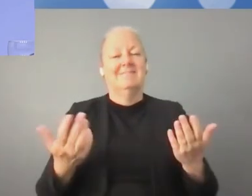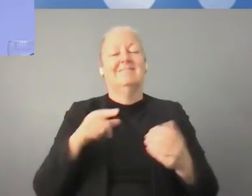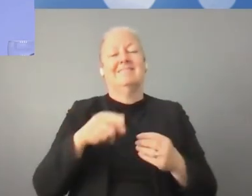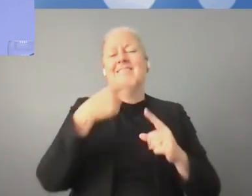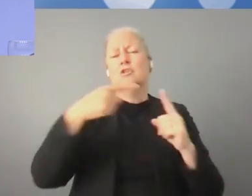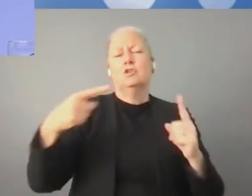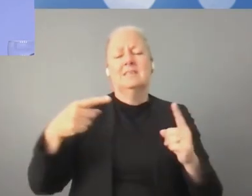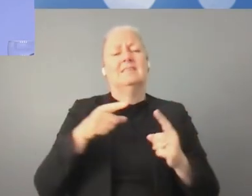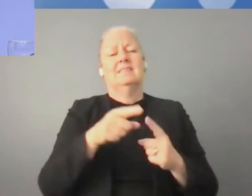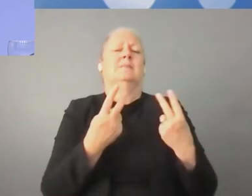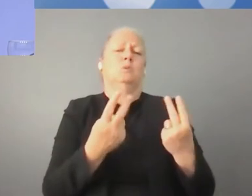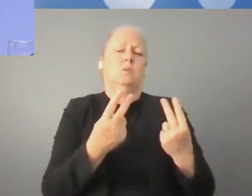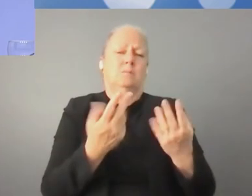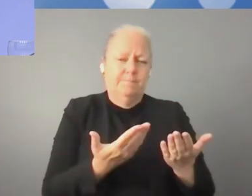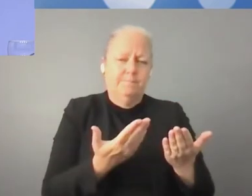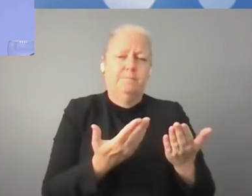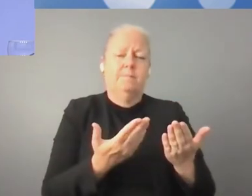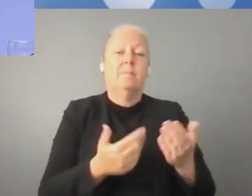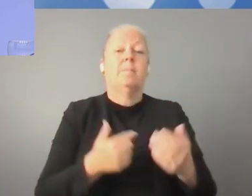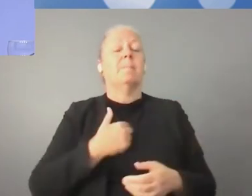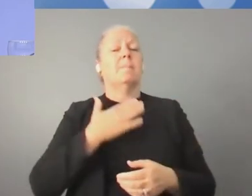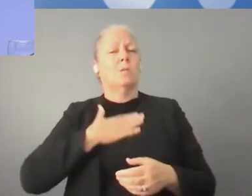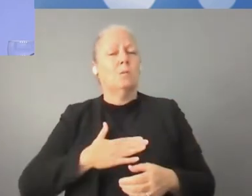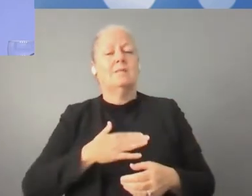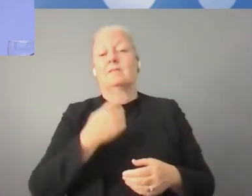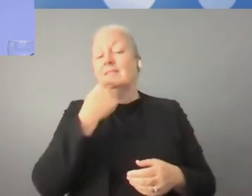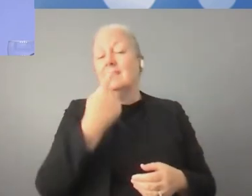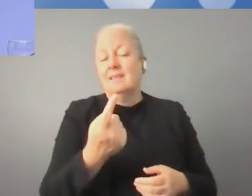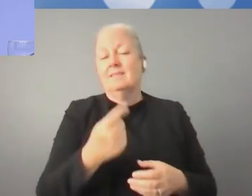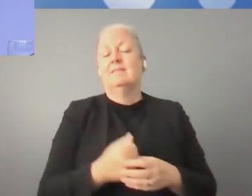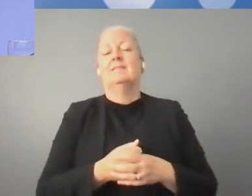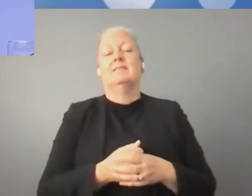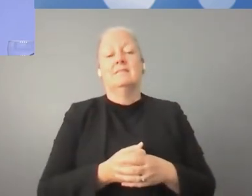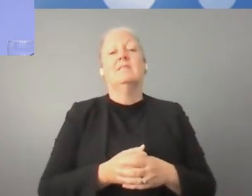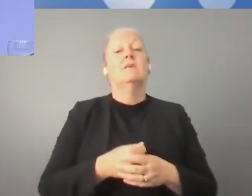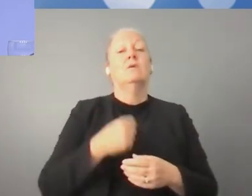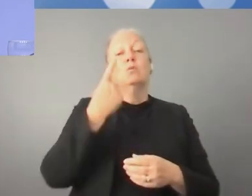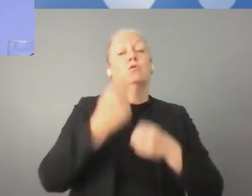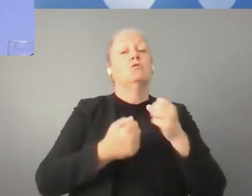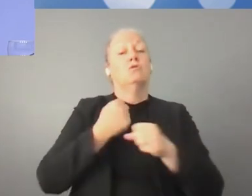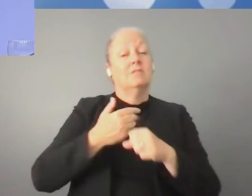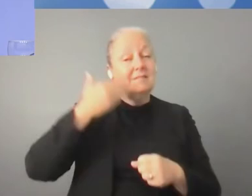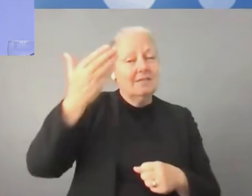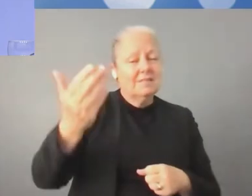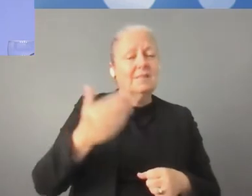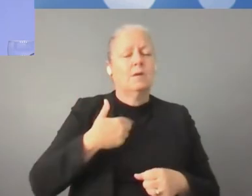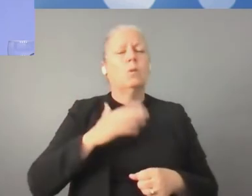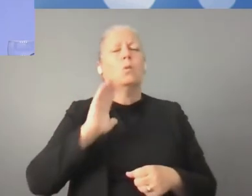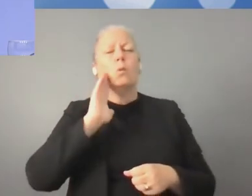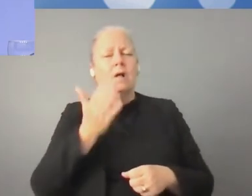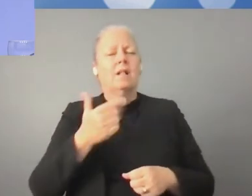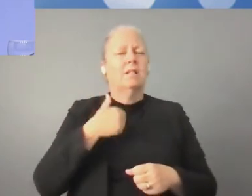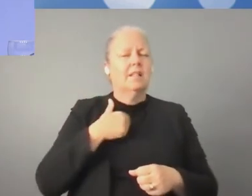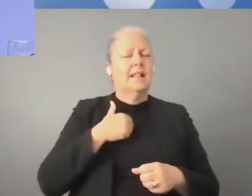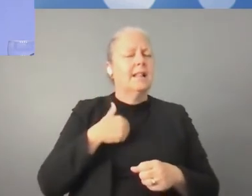w kolejnych dziesięcioleciach. Bez transformacji cyfrowej nie będziemy w stanie się rozwijać, ponieważ świat,